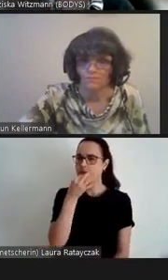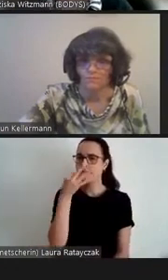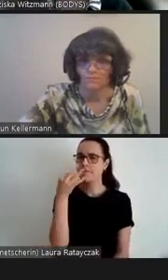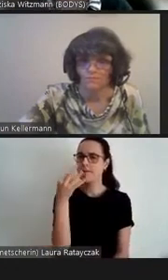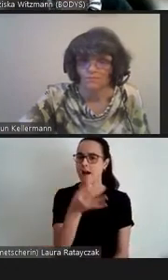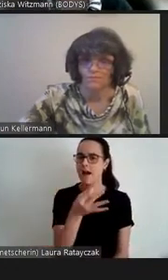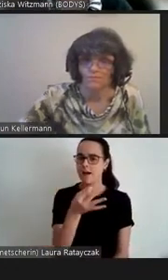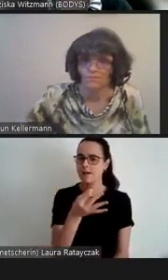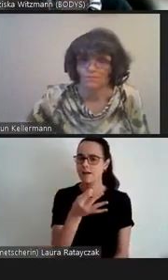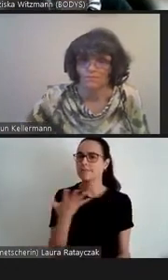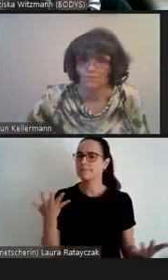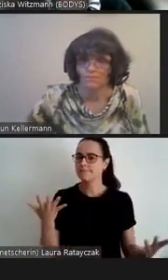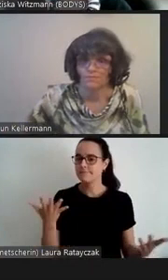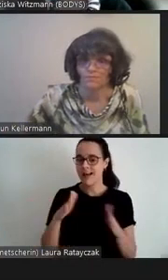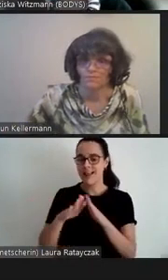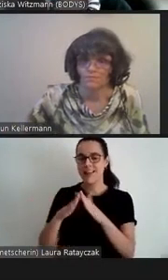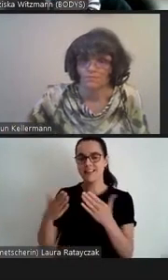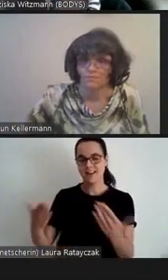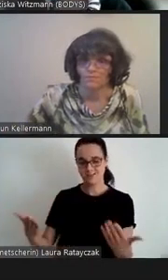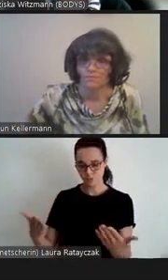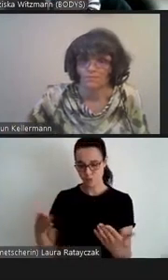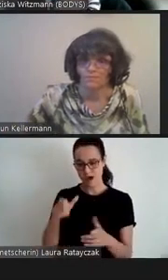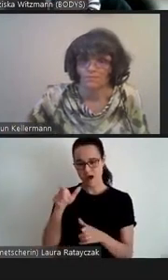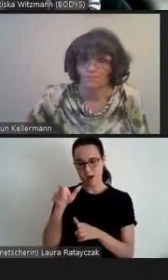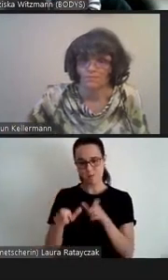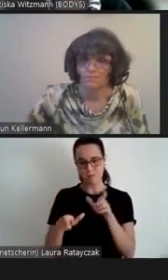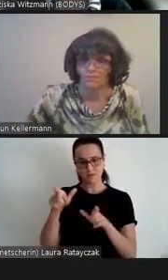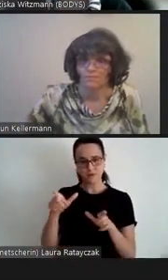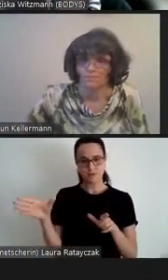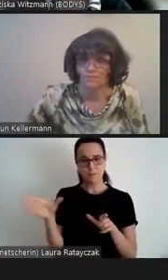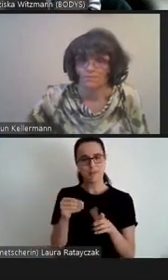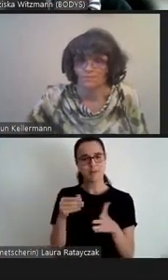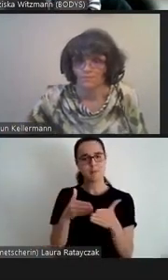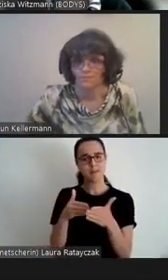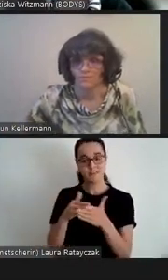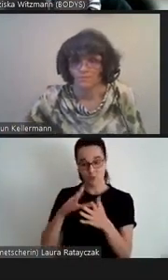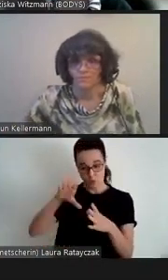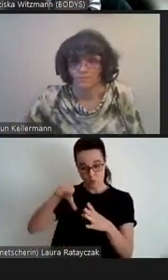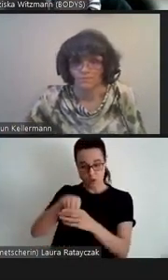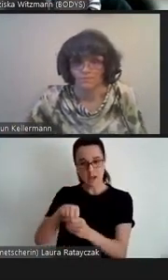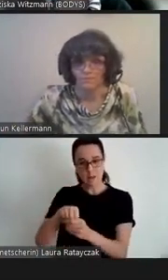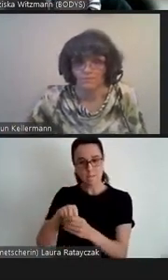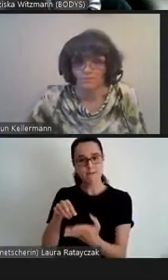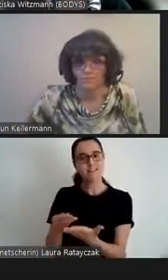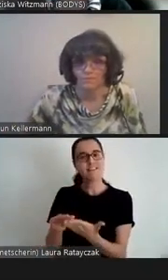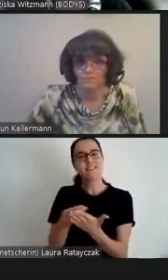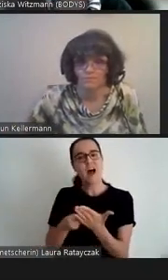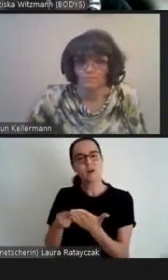die Literatur Menschen mit Behinderung darstellt und